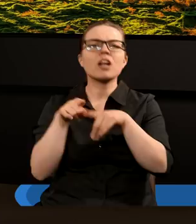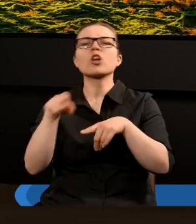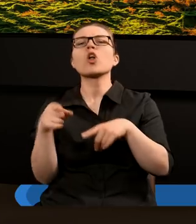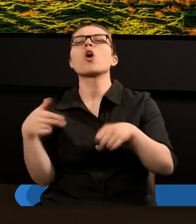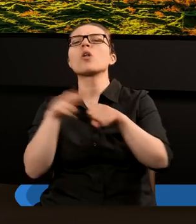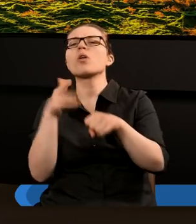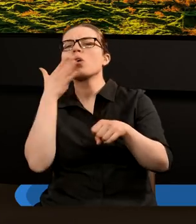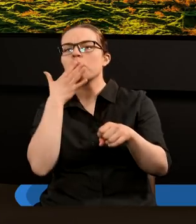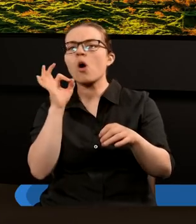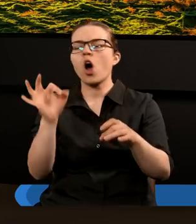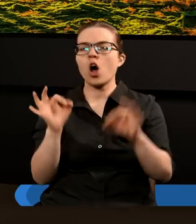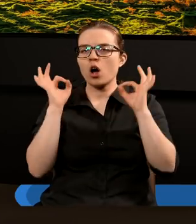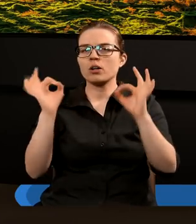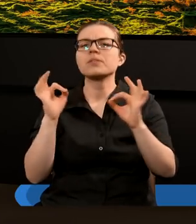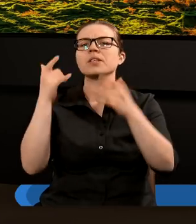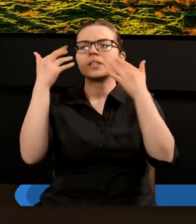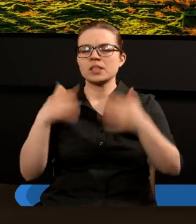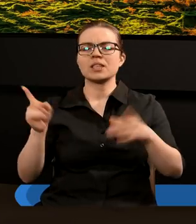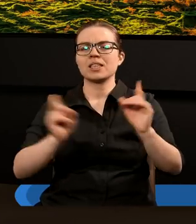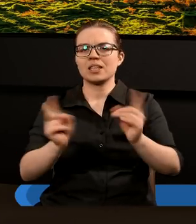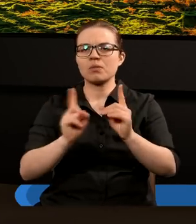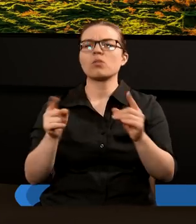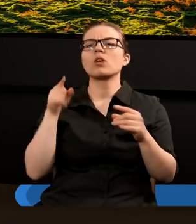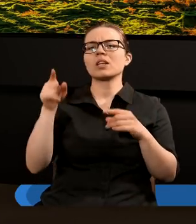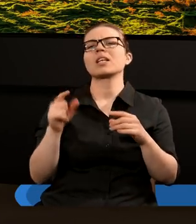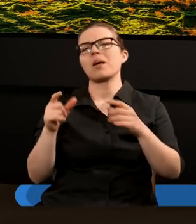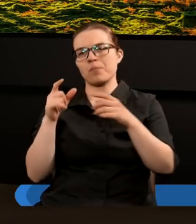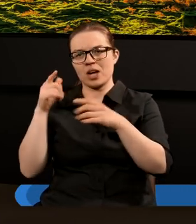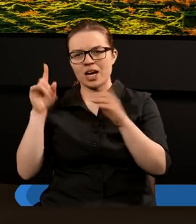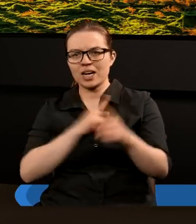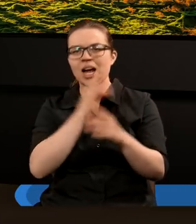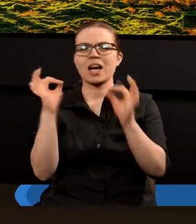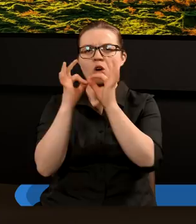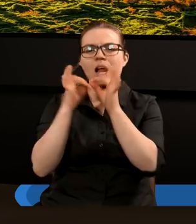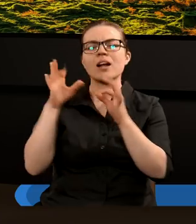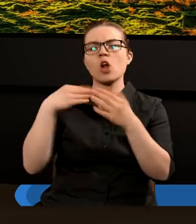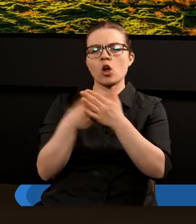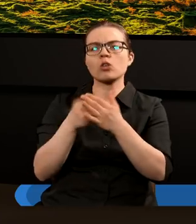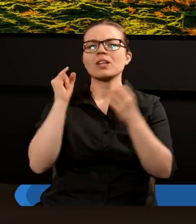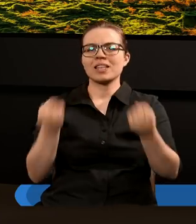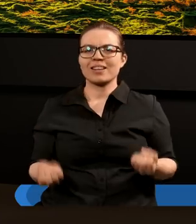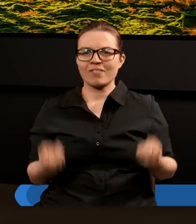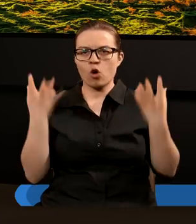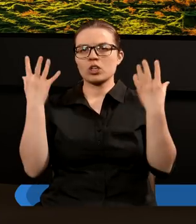o Jego szczególnym dniu, jako symbolu tej szczególnej relacji odkupienia i stworzenia.